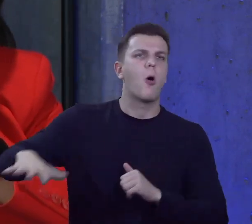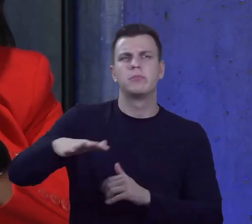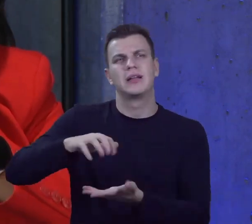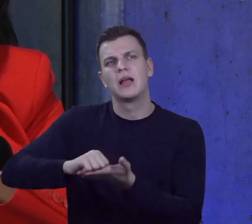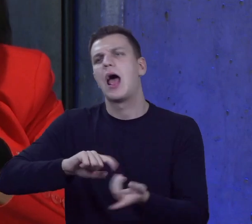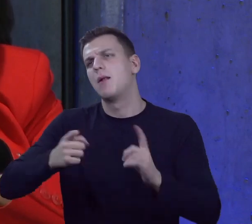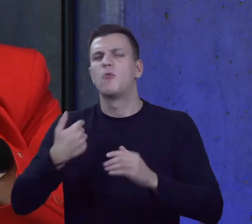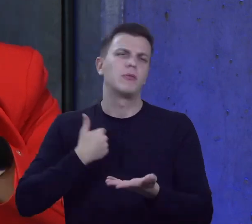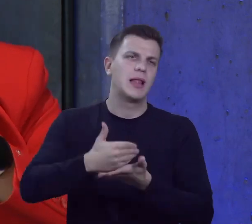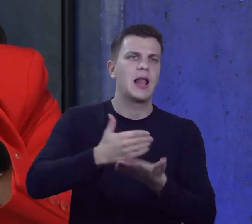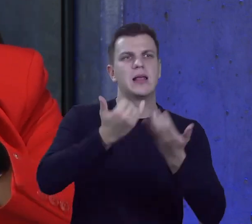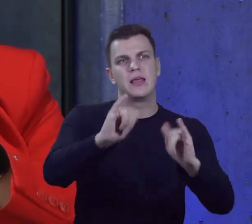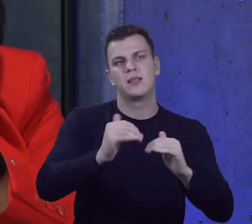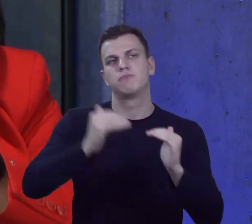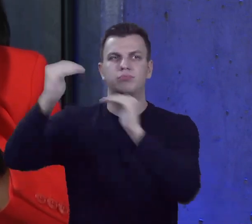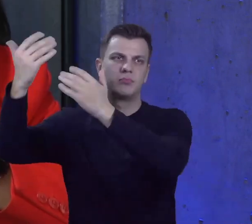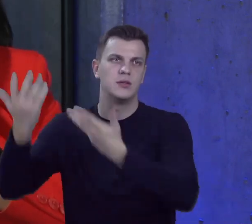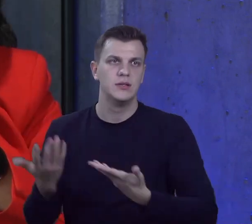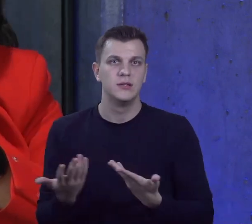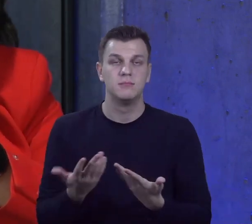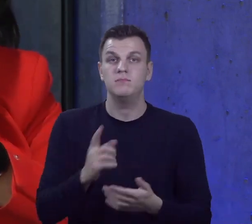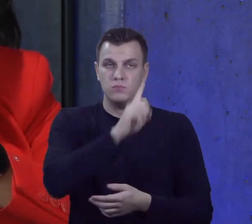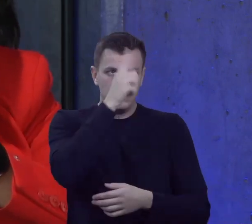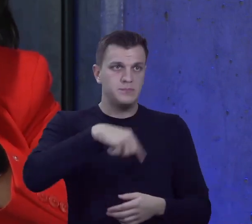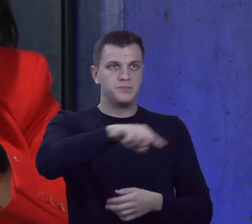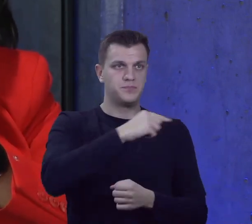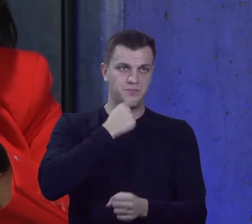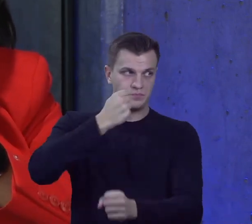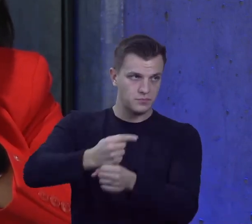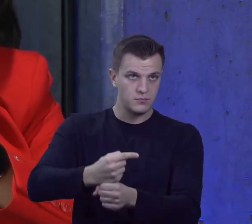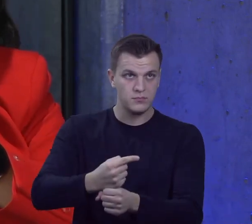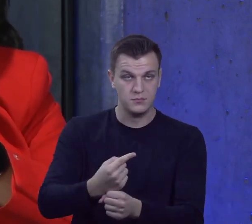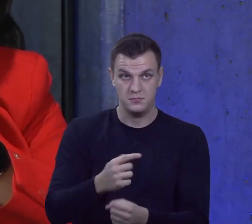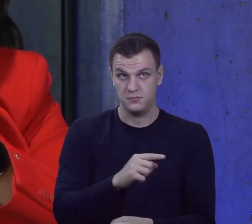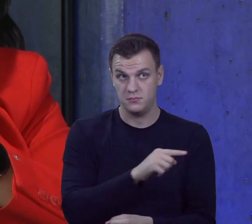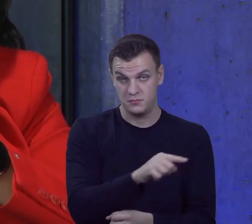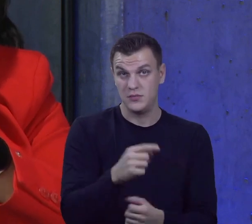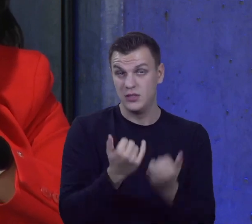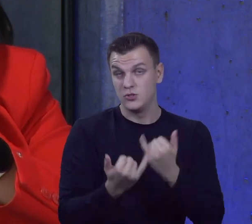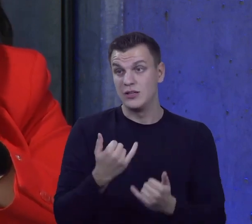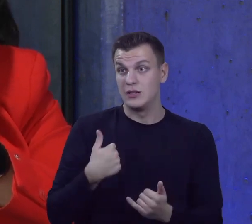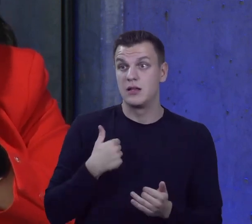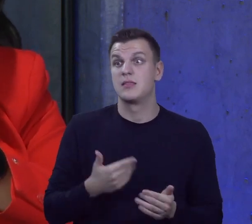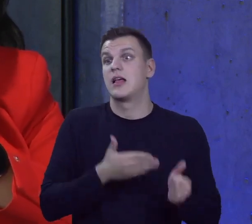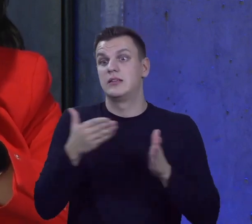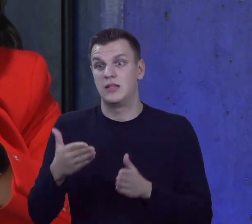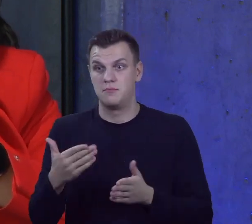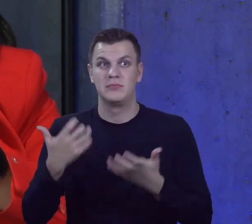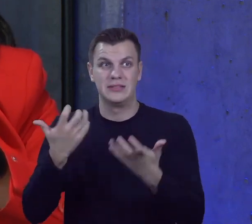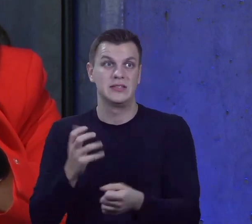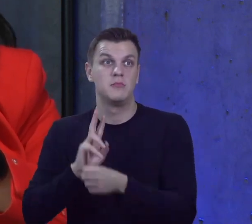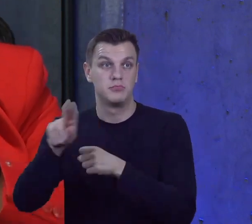dalej, nie wiem, prawda? To ludzie zdecydują, czy jeśli będę startował, czy postawią mi